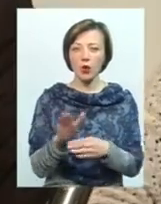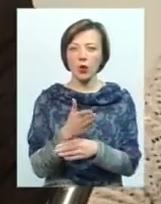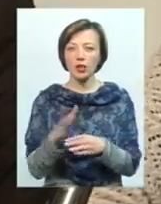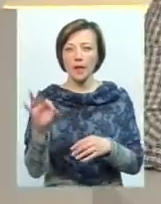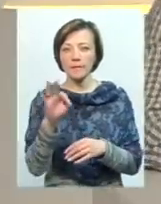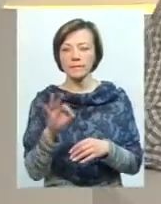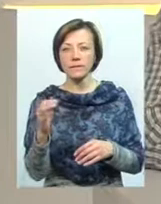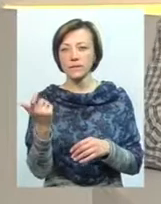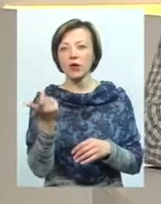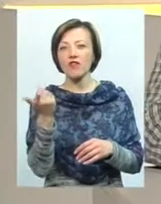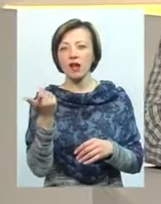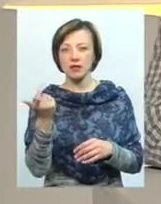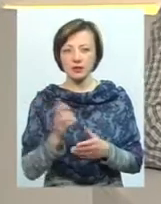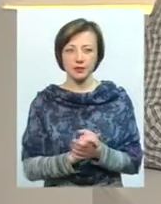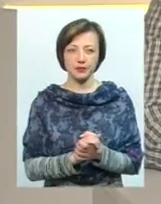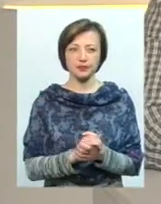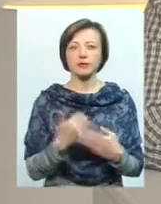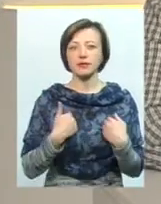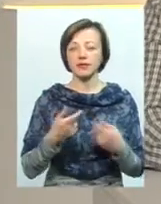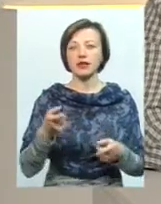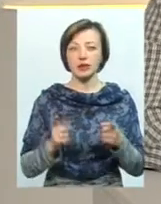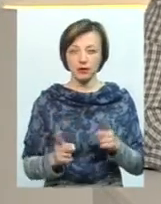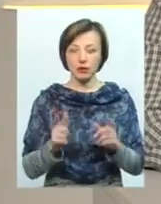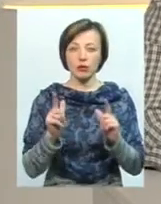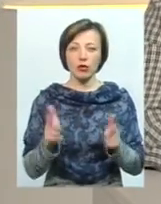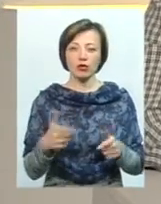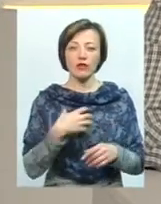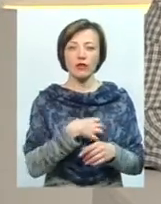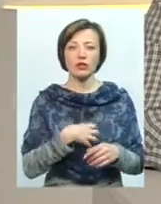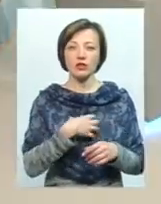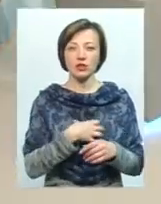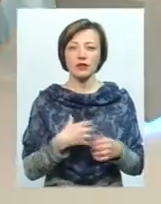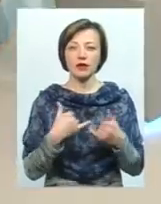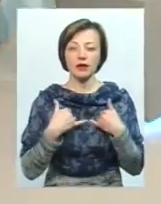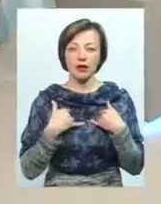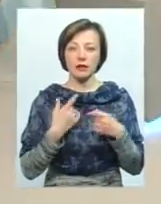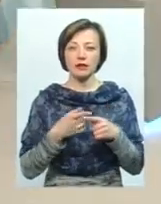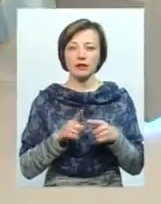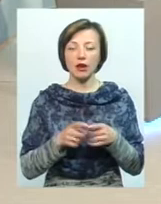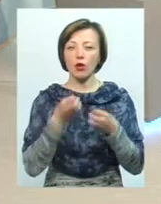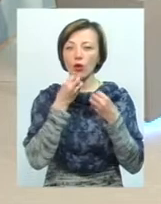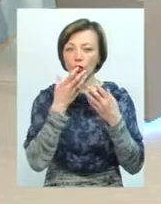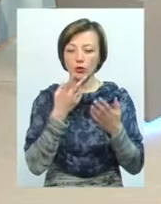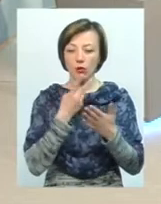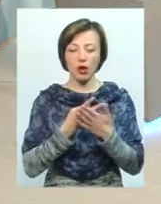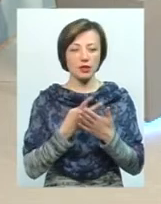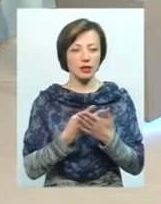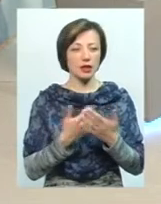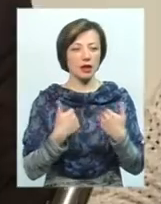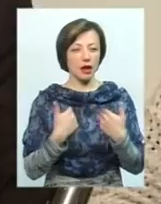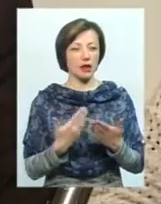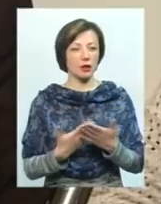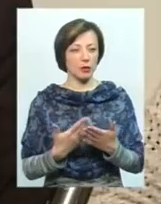то бенефіціарності. журналисті, я абсолютно погоджуюсь, дійсно. Це дуже важливо для громадських активістів. хороший показник, тому що я,